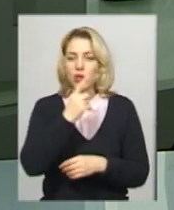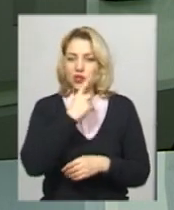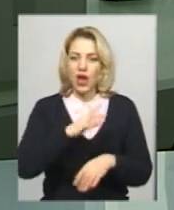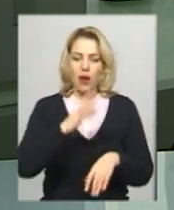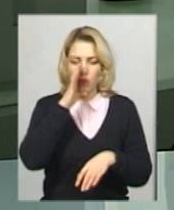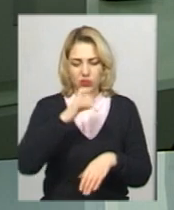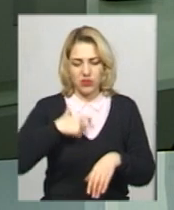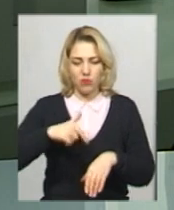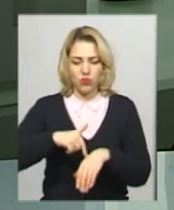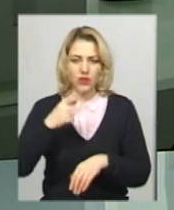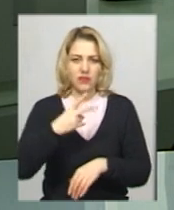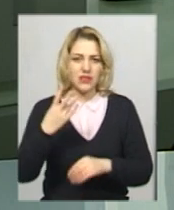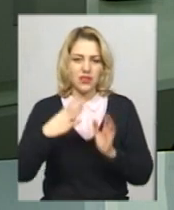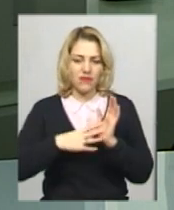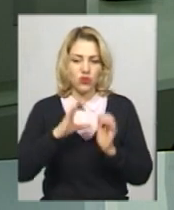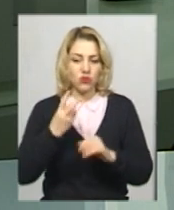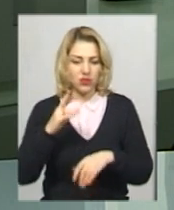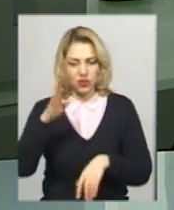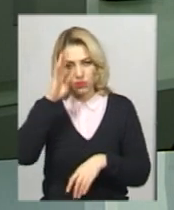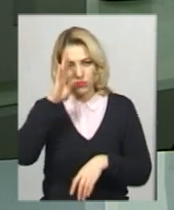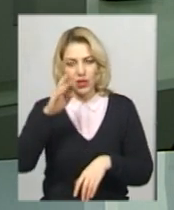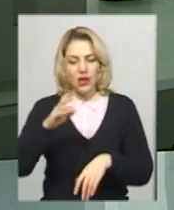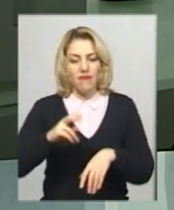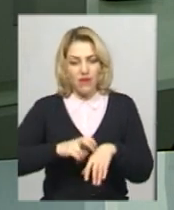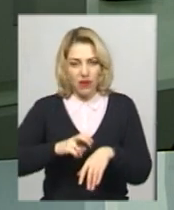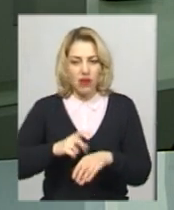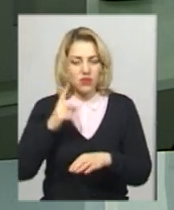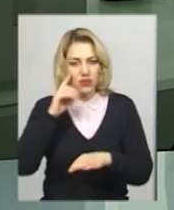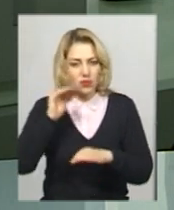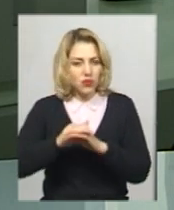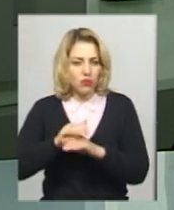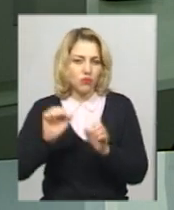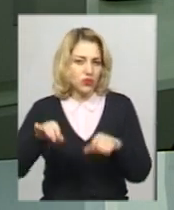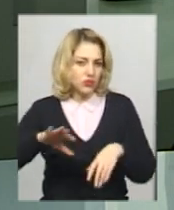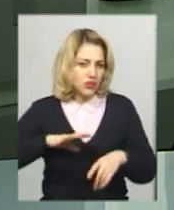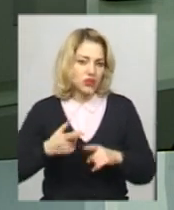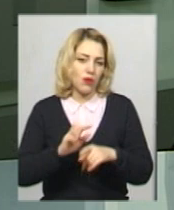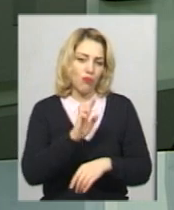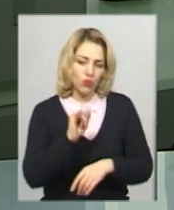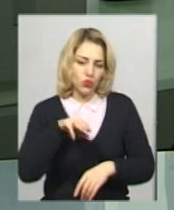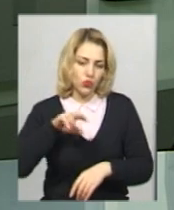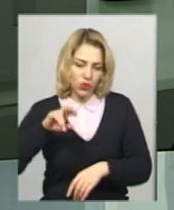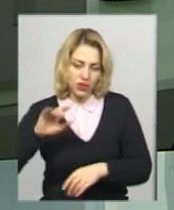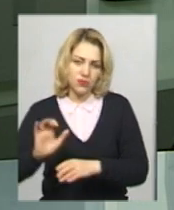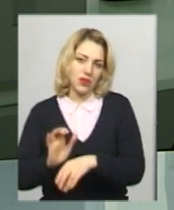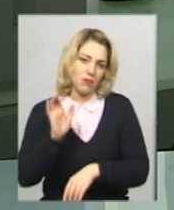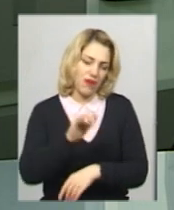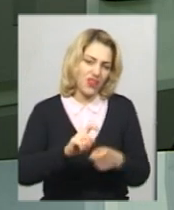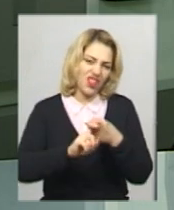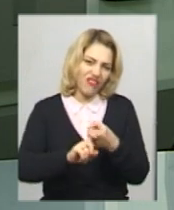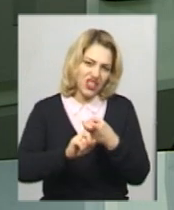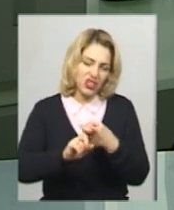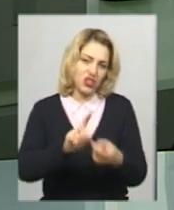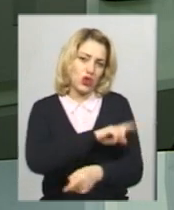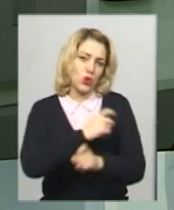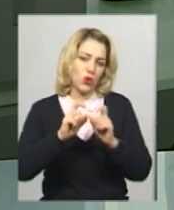січня. Місцевий лікар запідозру ботулізм і направив їх до Хмельницької міської інфекційної лікарні. Захворювання чоловік та жінка